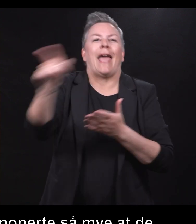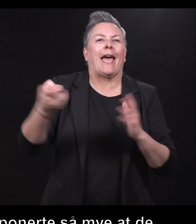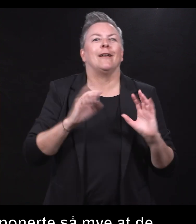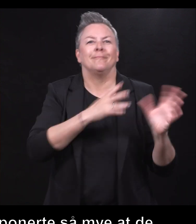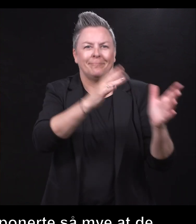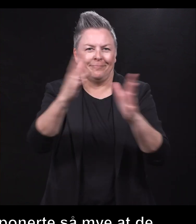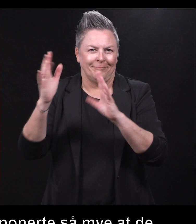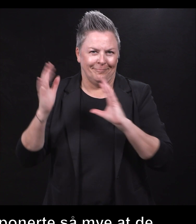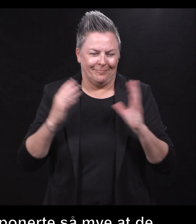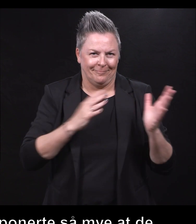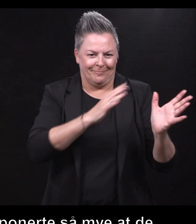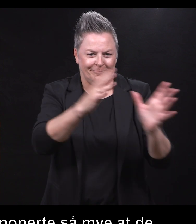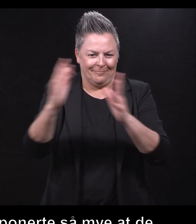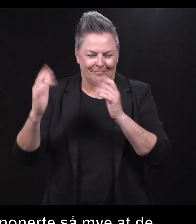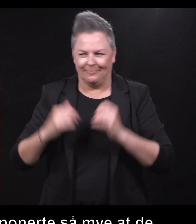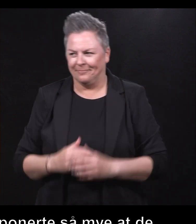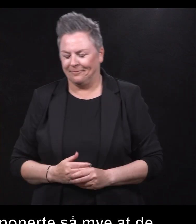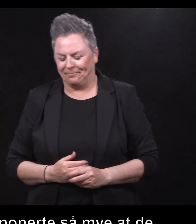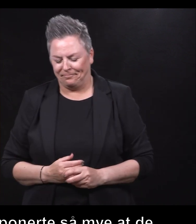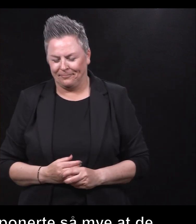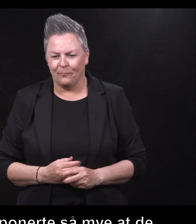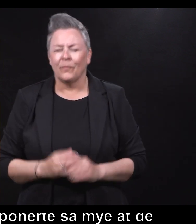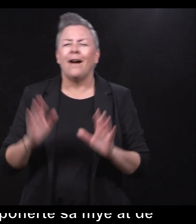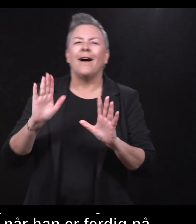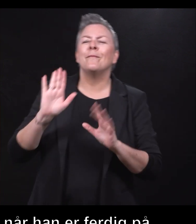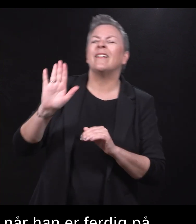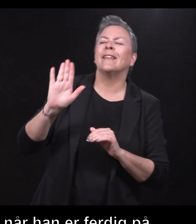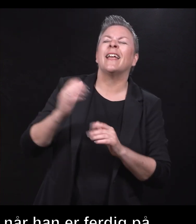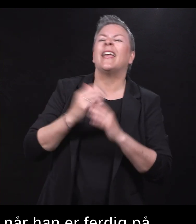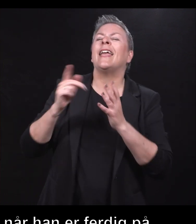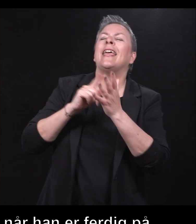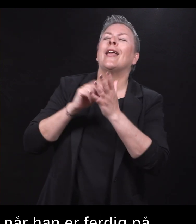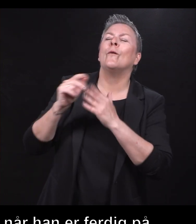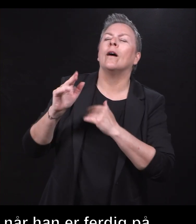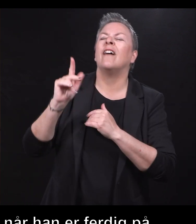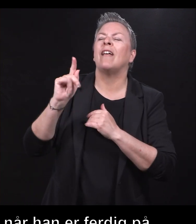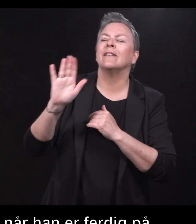Felix Svinke. Ikke går riktig enda, Felix. Konferenseren kommer på scenen.